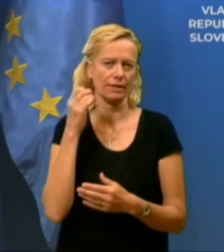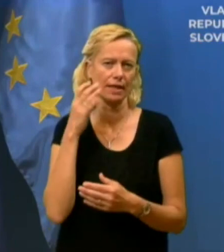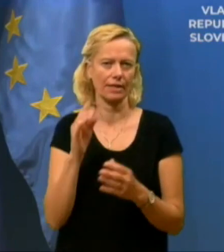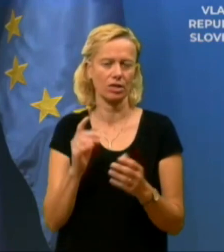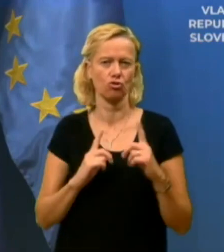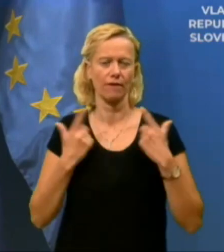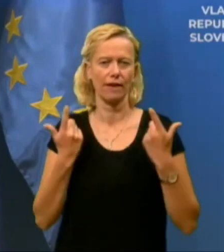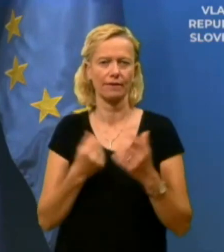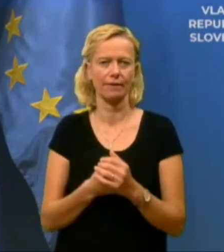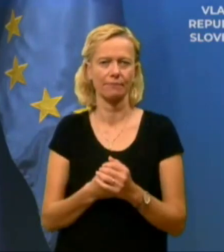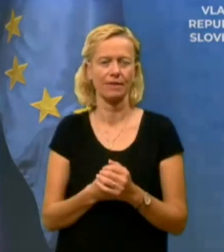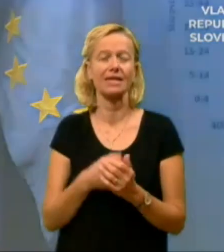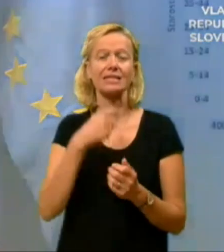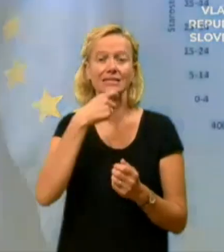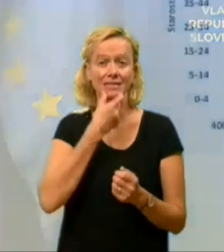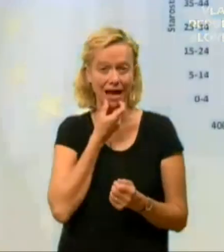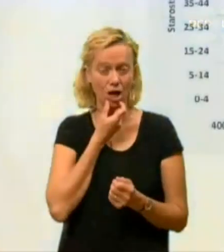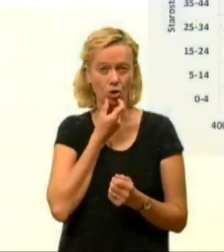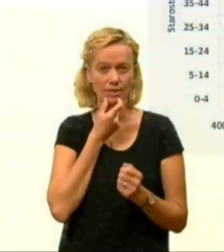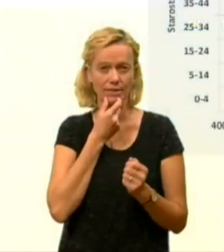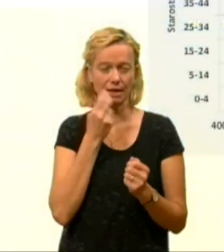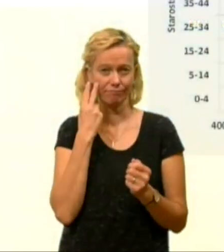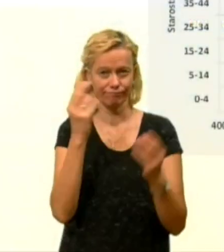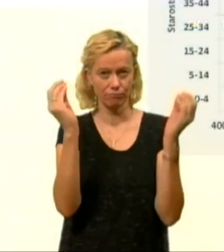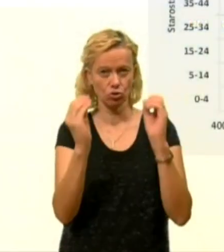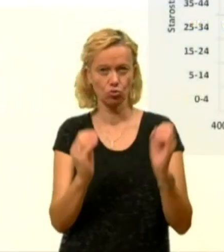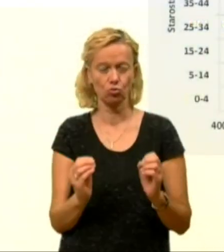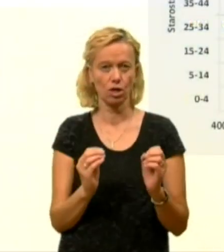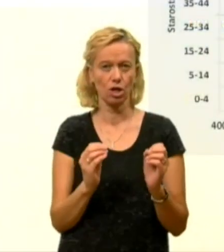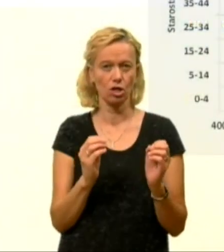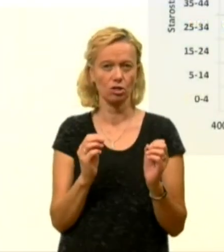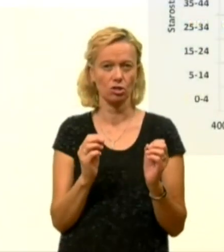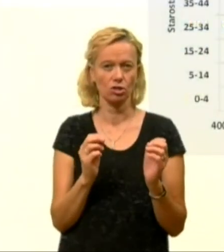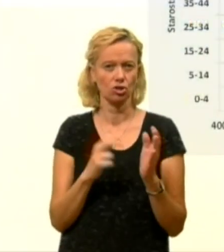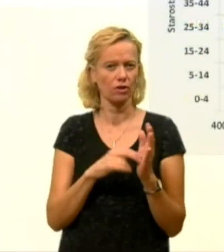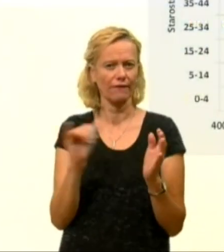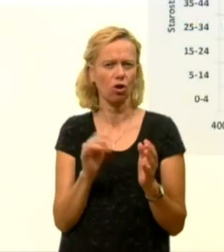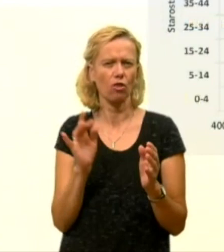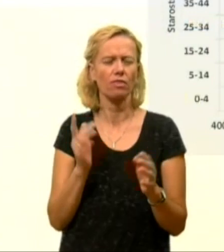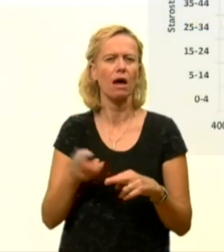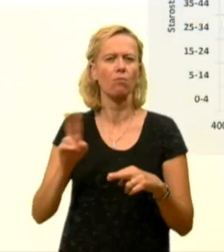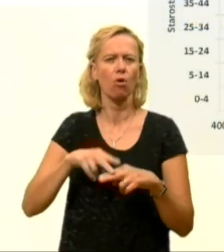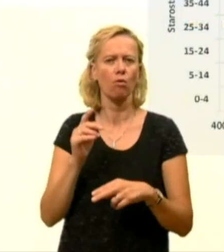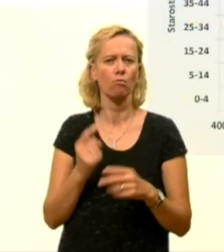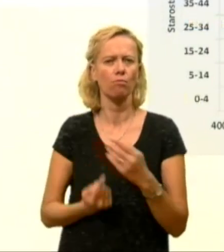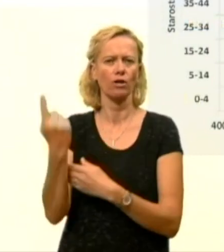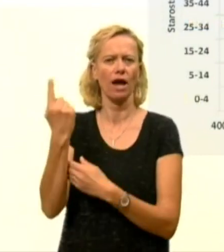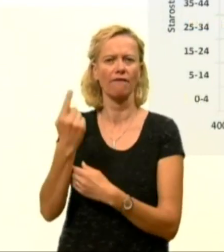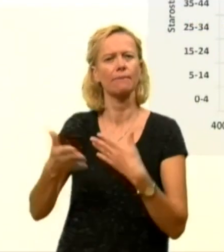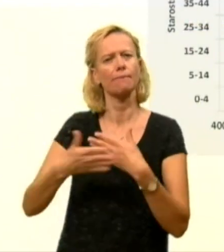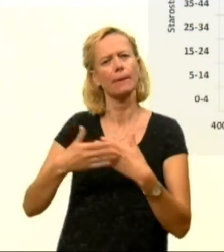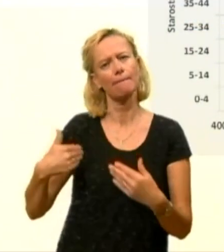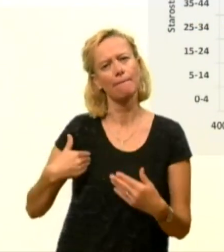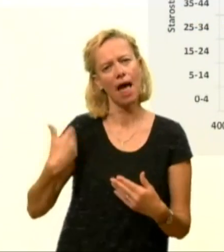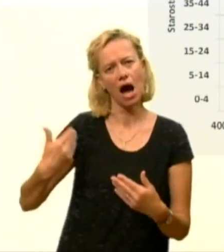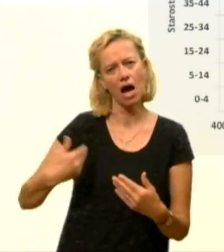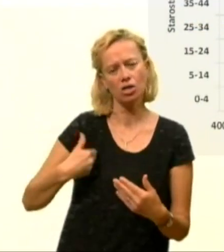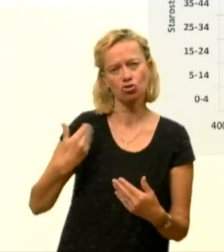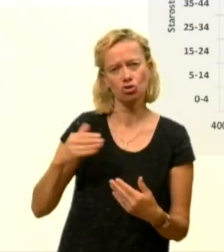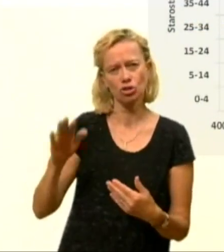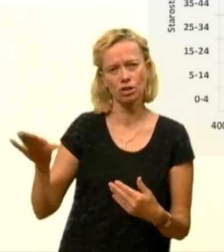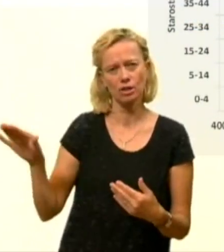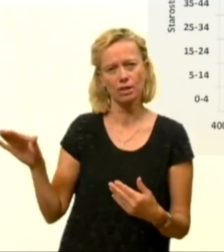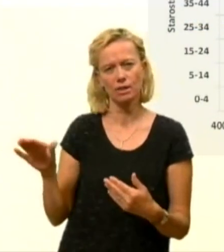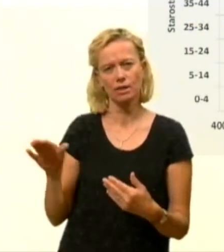struktura. Še vedno okužba se najbolj pojavlja pri mlajših, trenutno